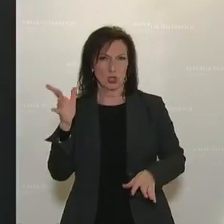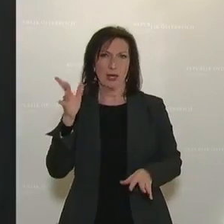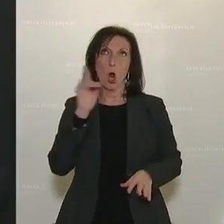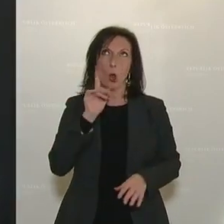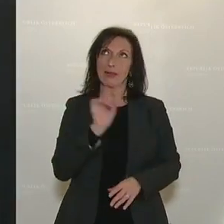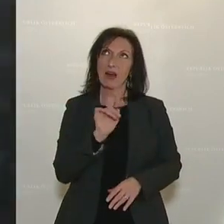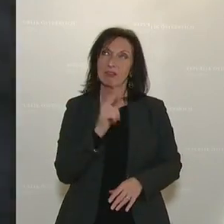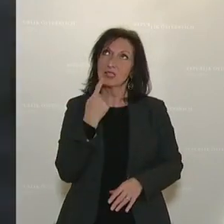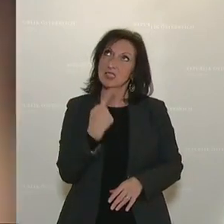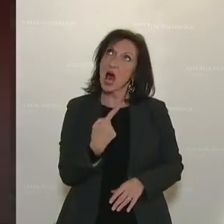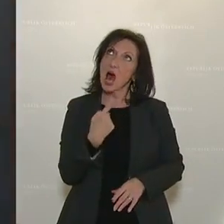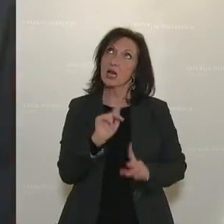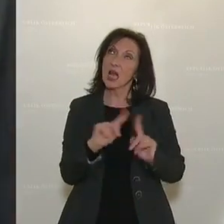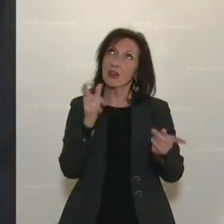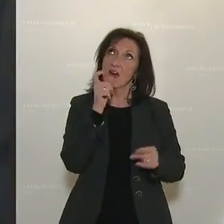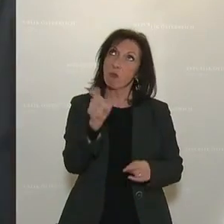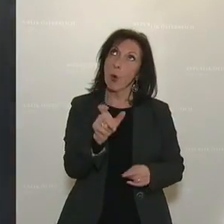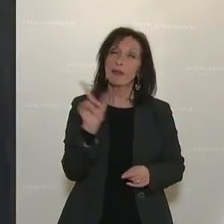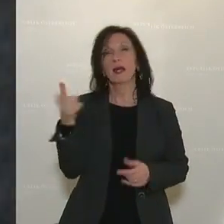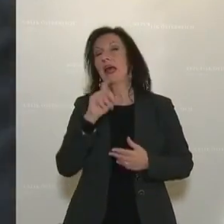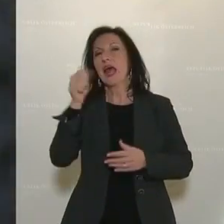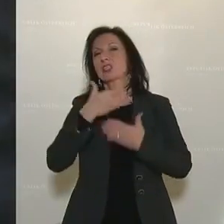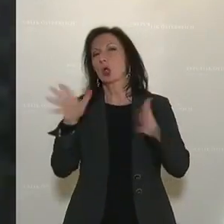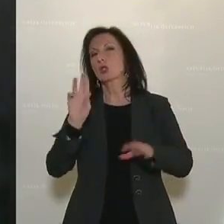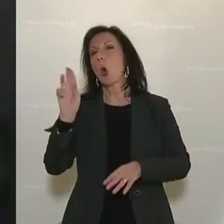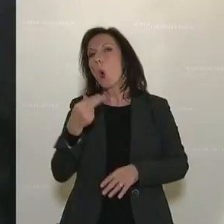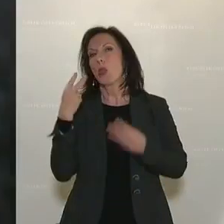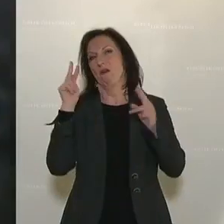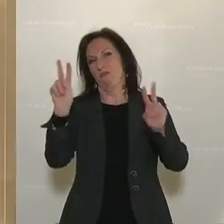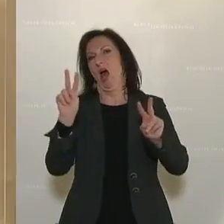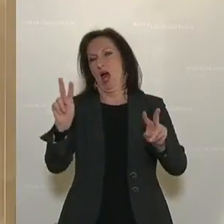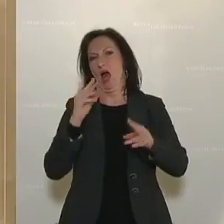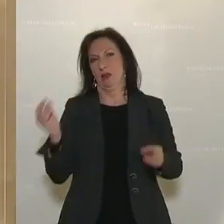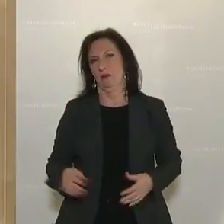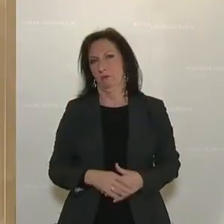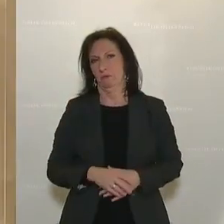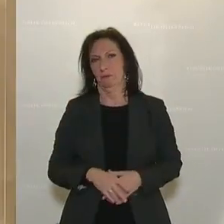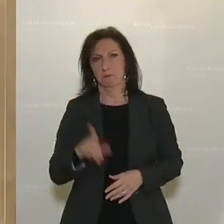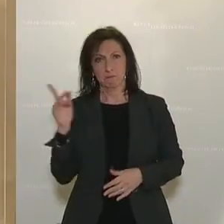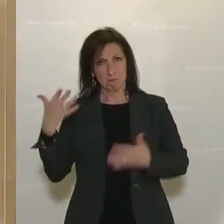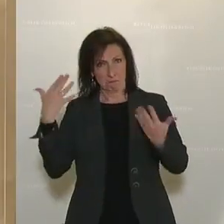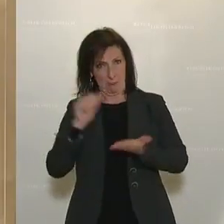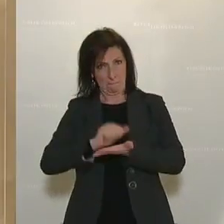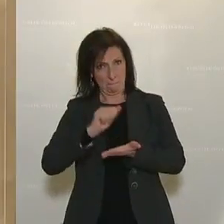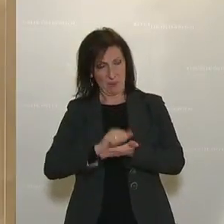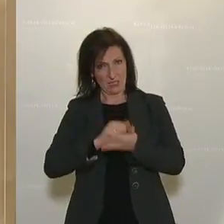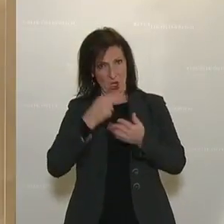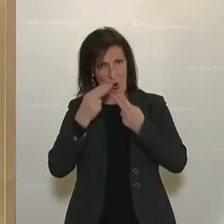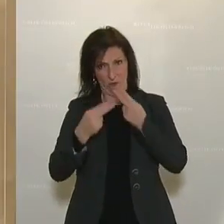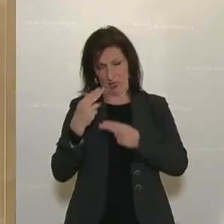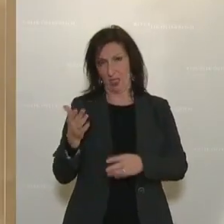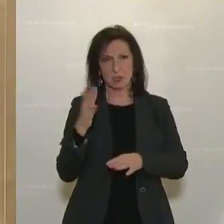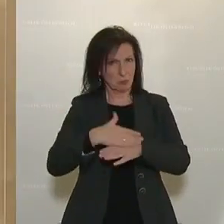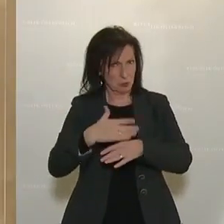darf ich nicht sagen. Deshalb nenne ich es Unwahrheit. Und Sie haben mit dieser Ankündigung bei Ihrer Seuchenpressekonferenz am letzten